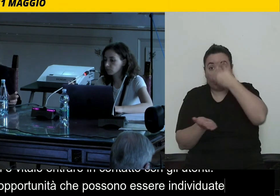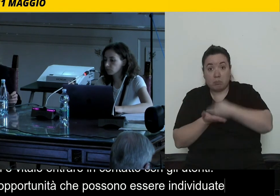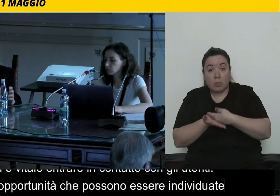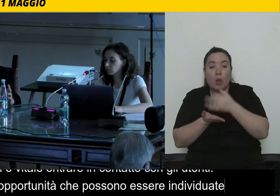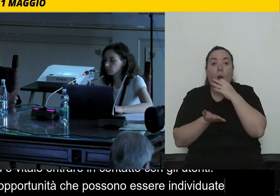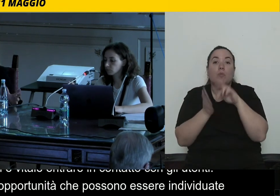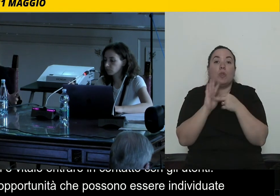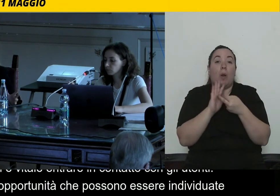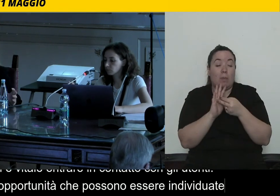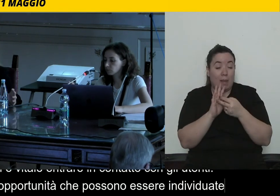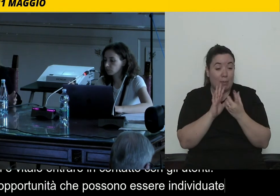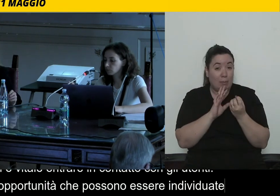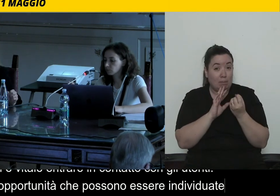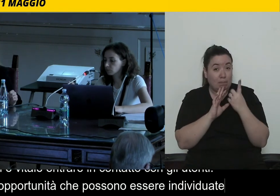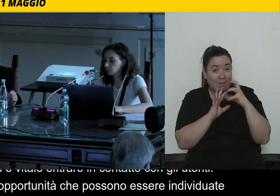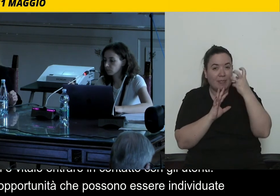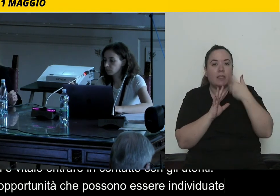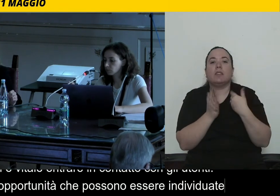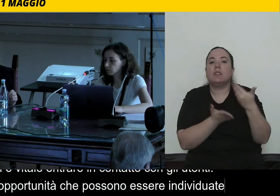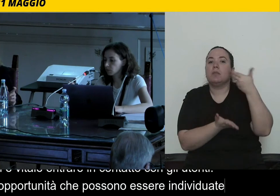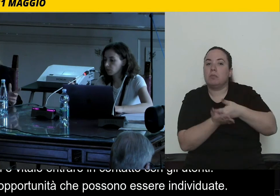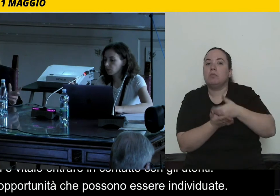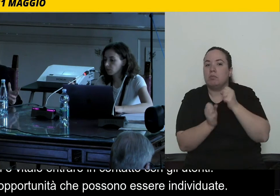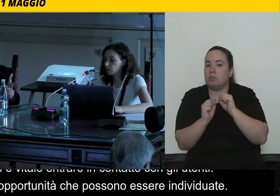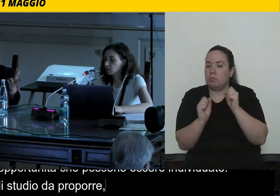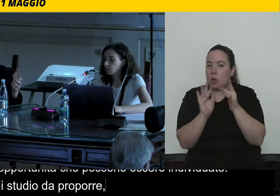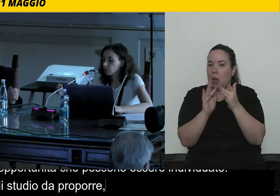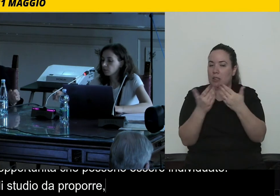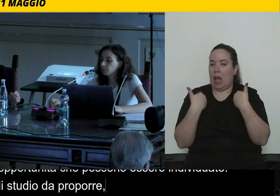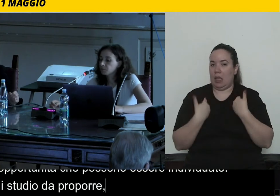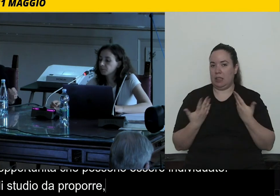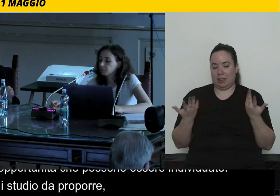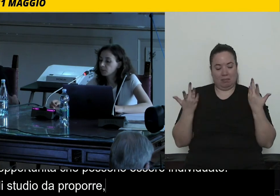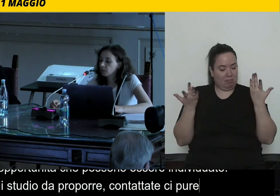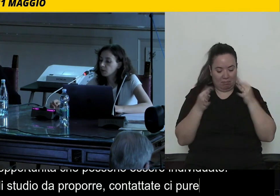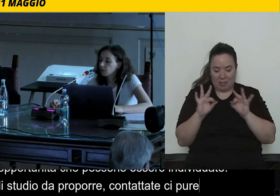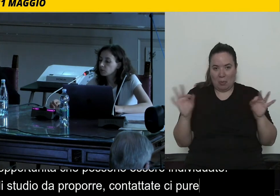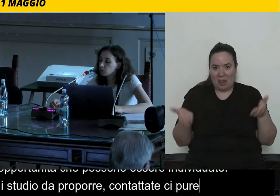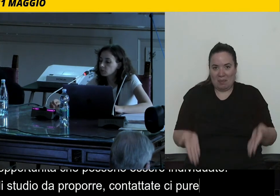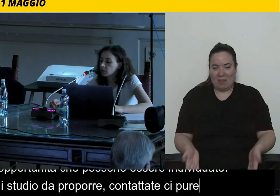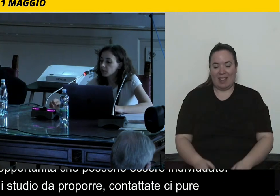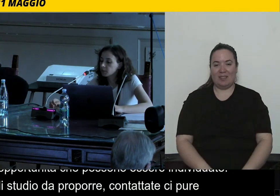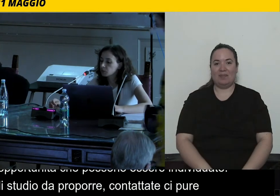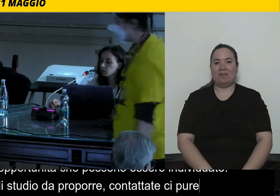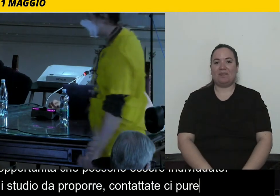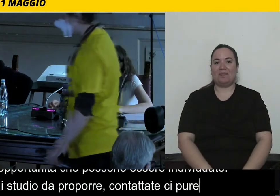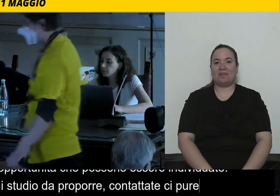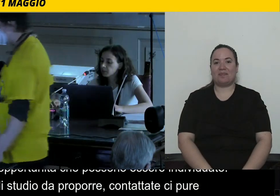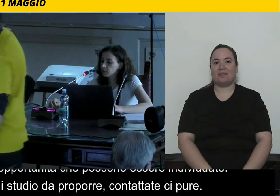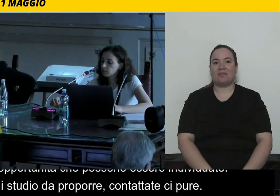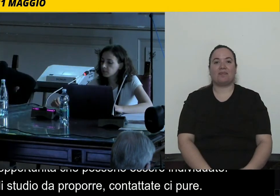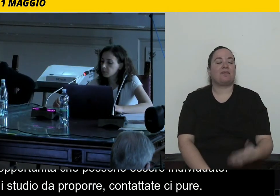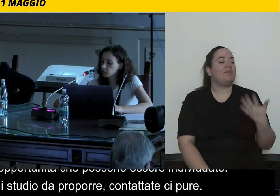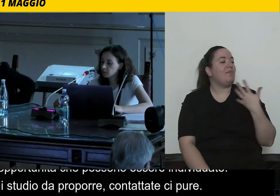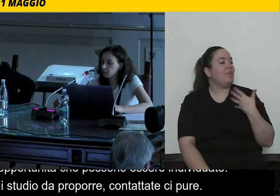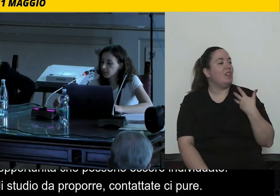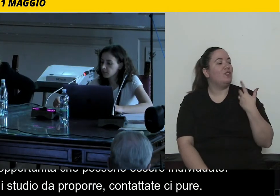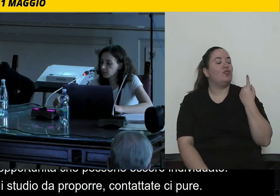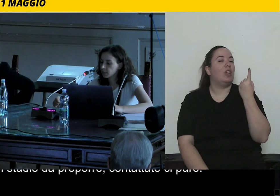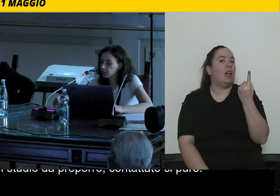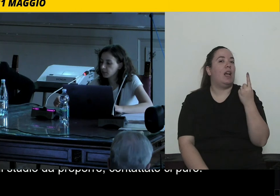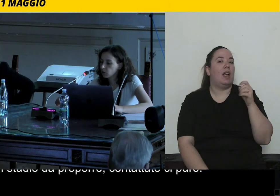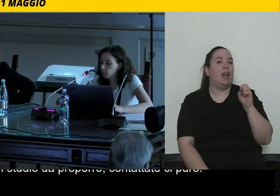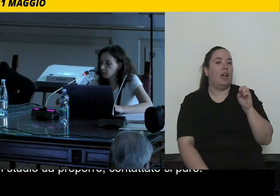problematiche specifiche, contattateci pure. Adesso, appunto, io sono qui e posso darvi... C'è sul web sempre il giudice